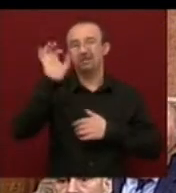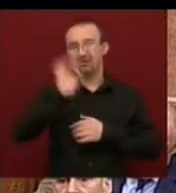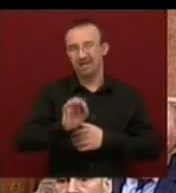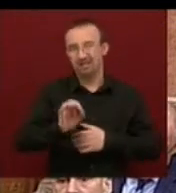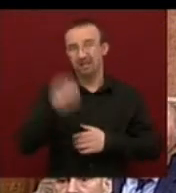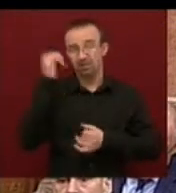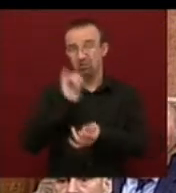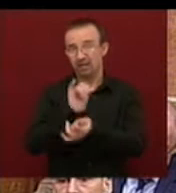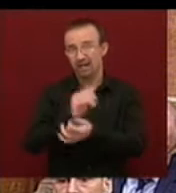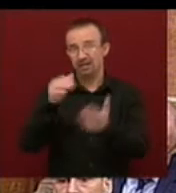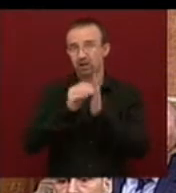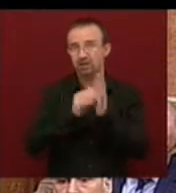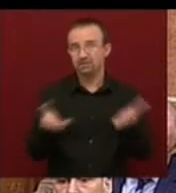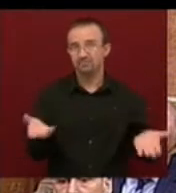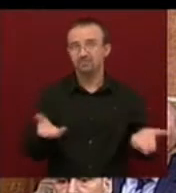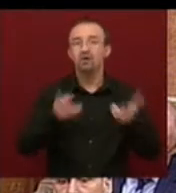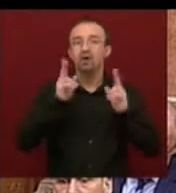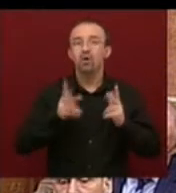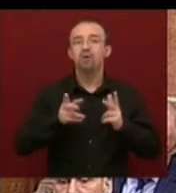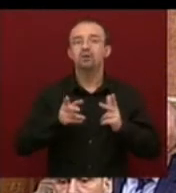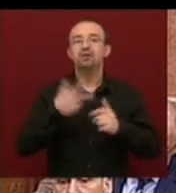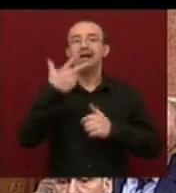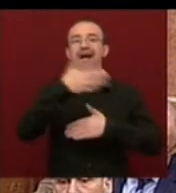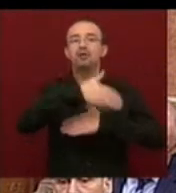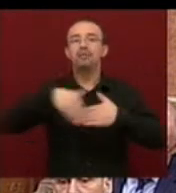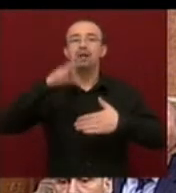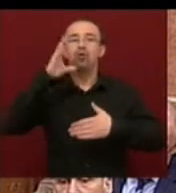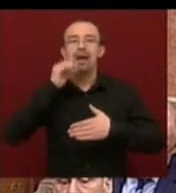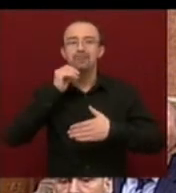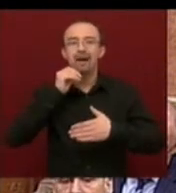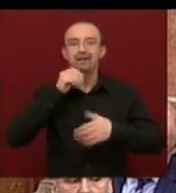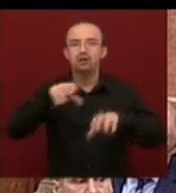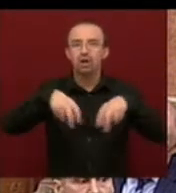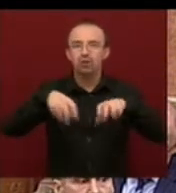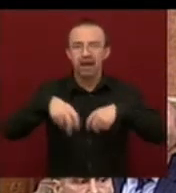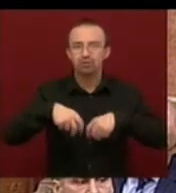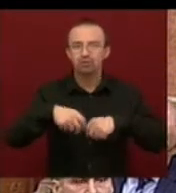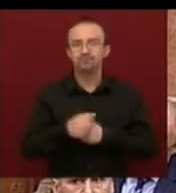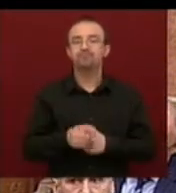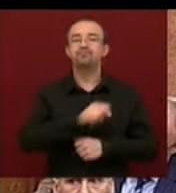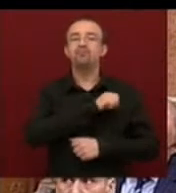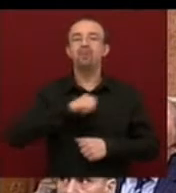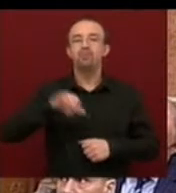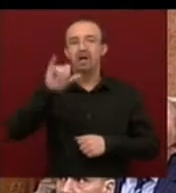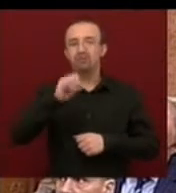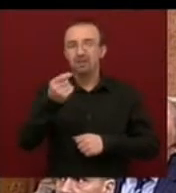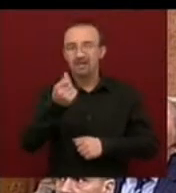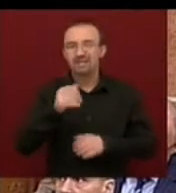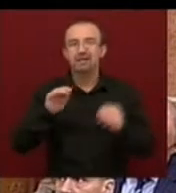a múlt heti adat szerint, hogy megzsaroltak három millió embert, és elvették a magányugdíjpénztári